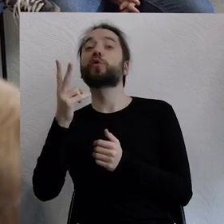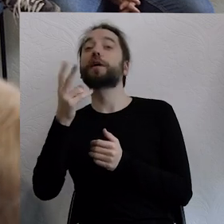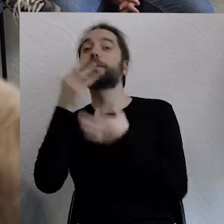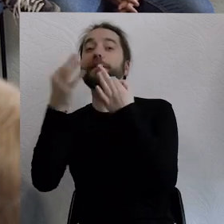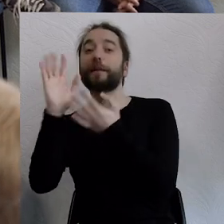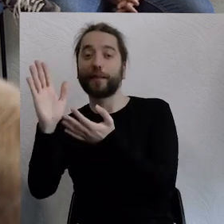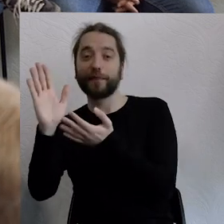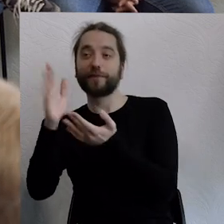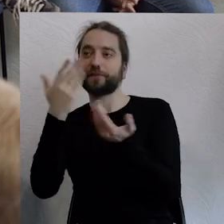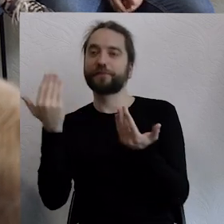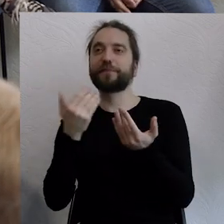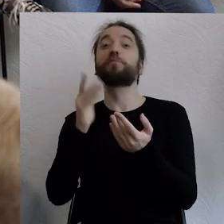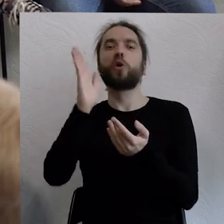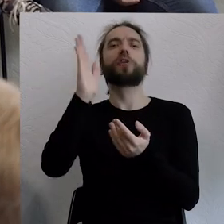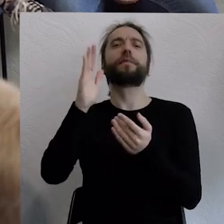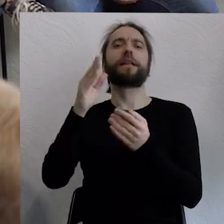z czasem się wyrobimy.